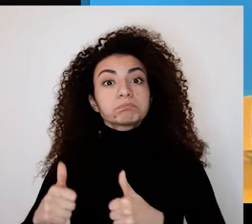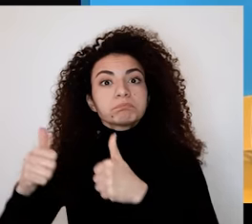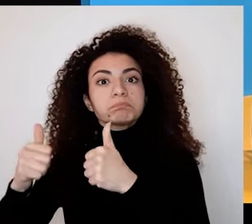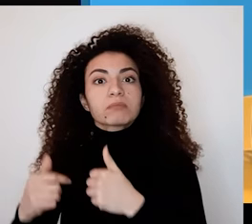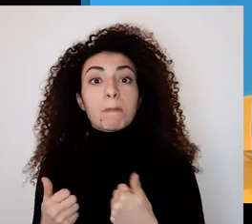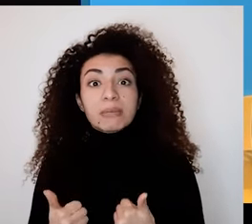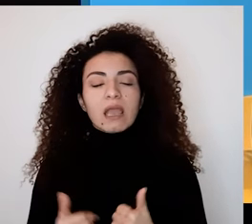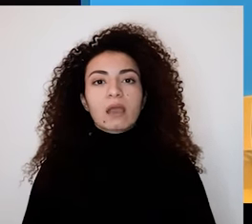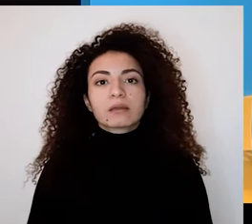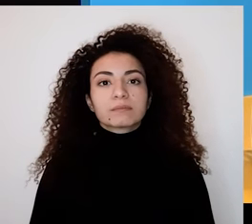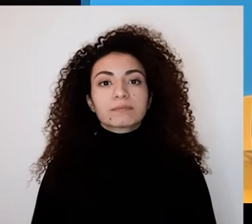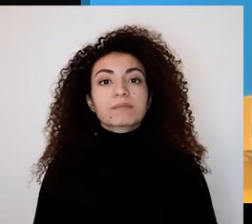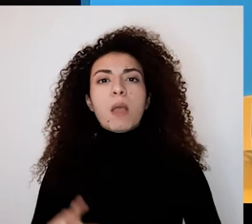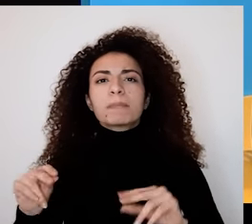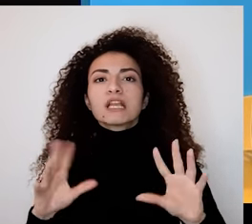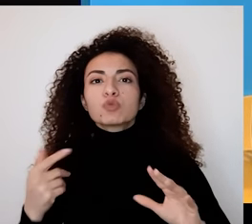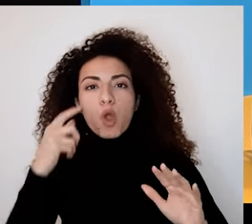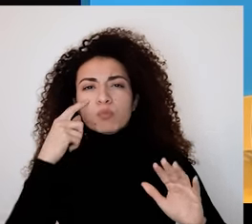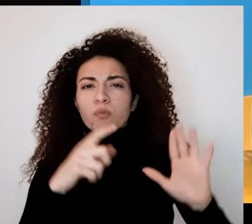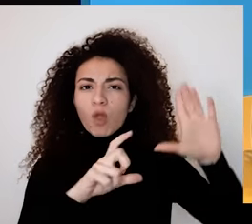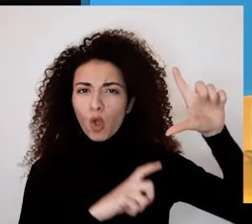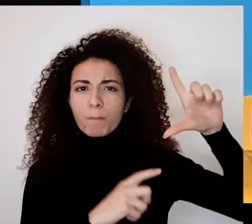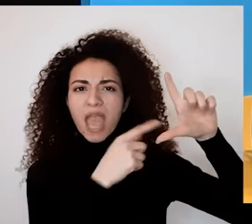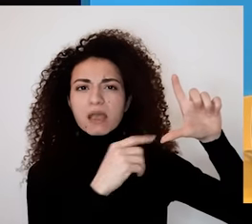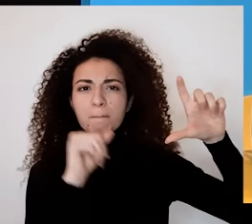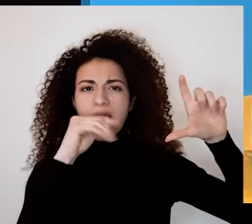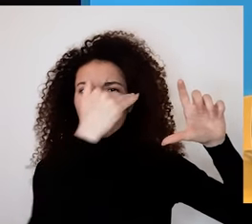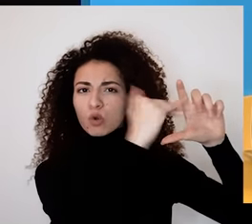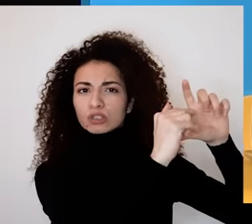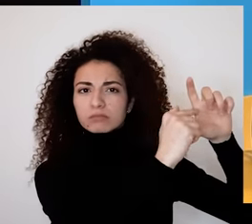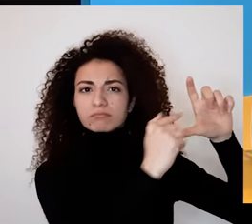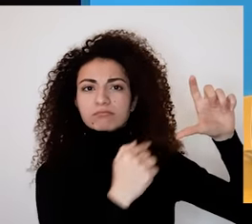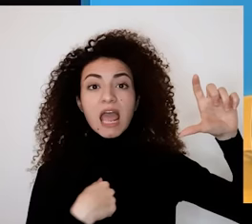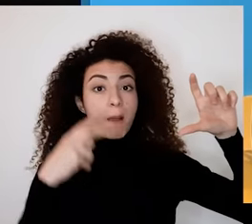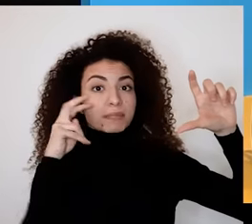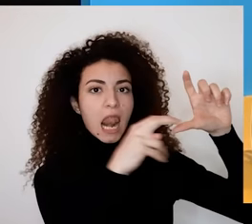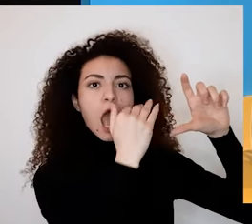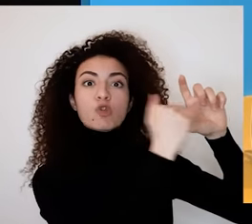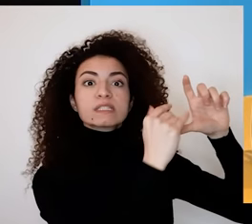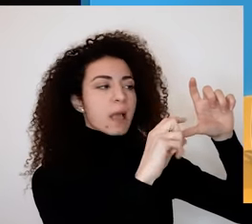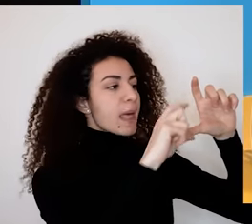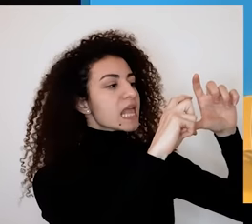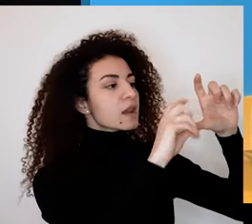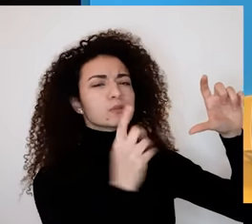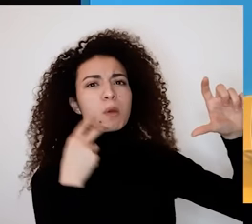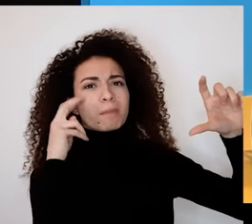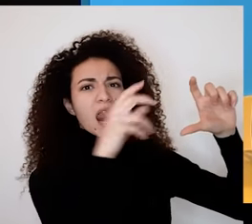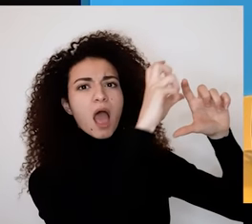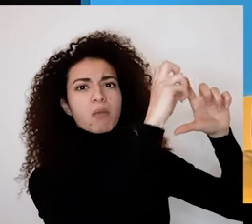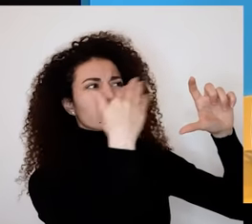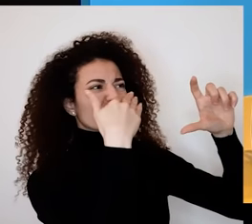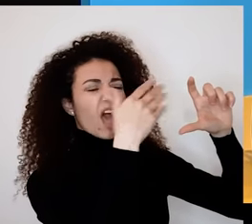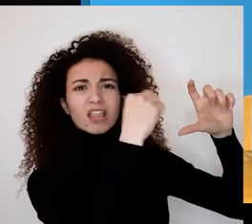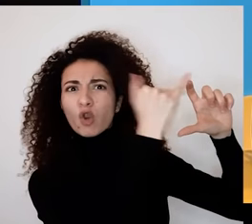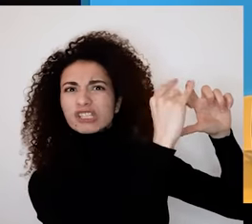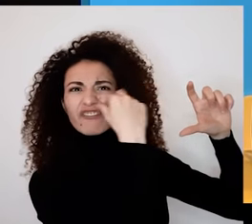إلى نصف الكأس الملآن وإذا كان الإمتنين دواء أو علاج فسجل عندك الوصفة اسم الدواء ممارسة الإمتنين